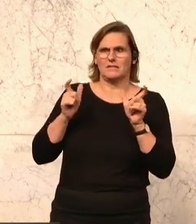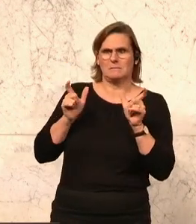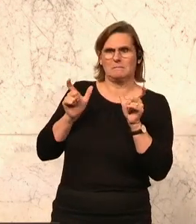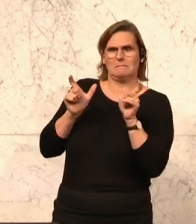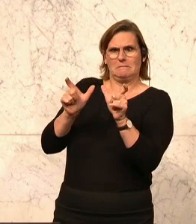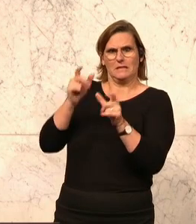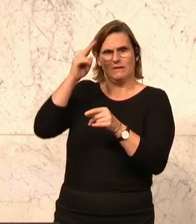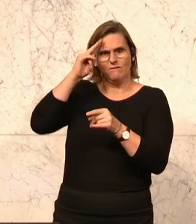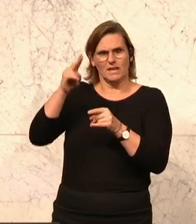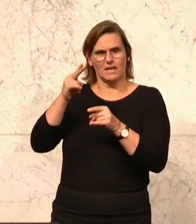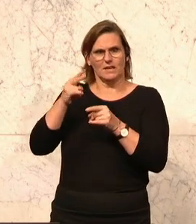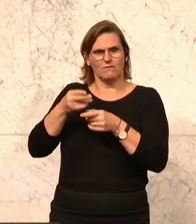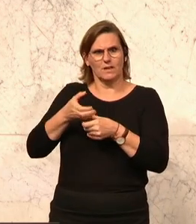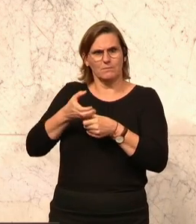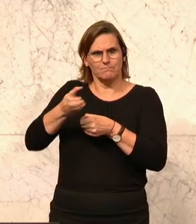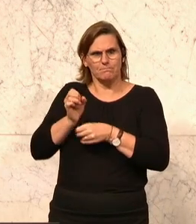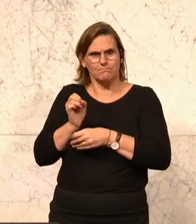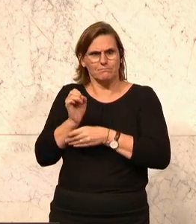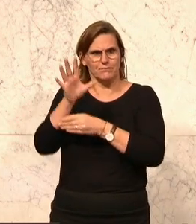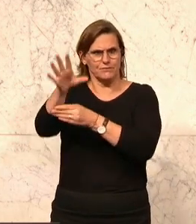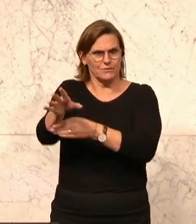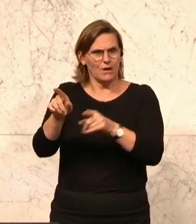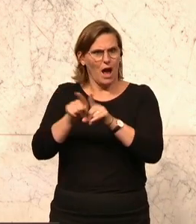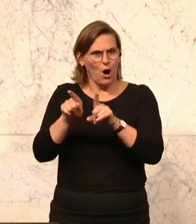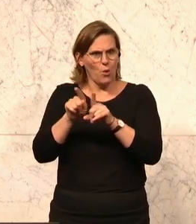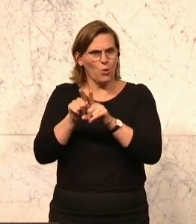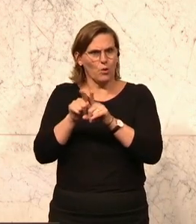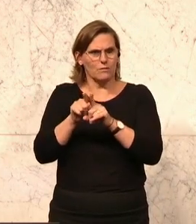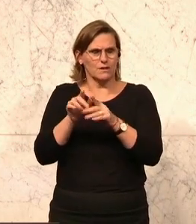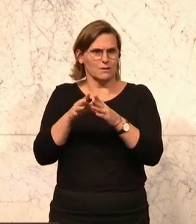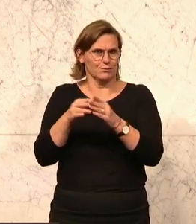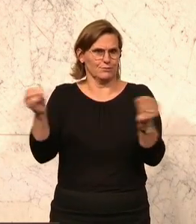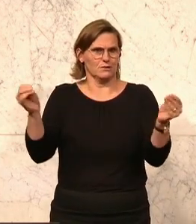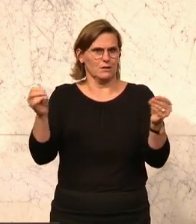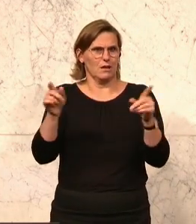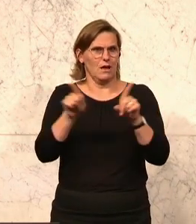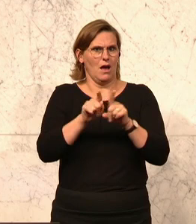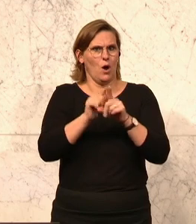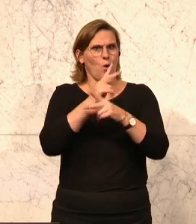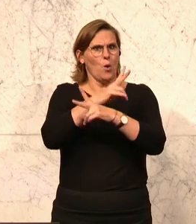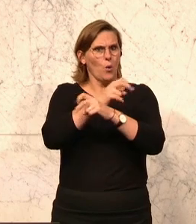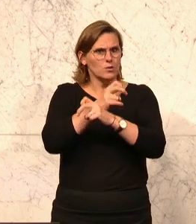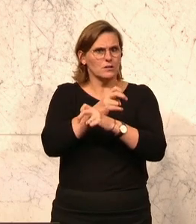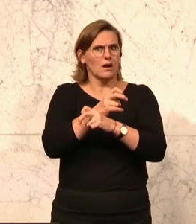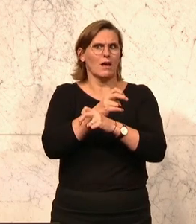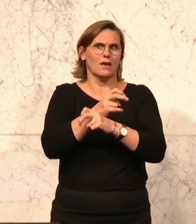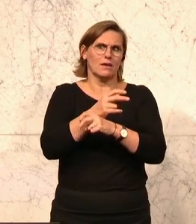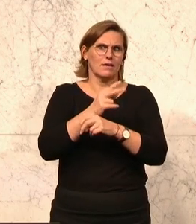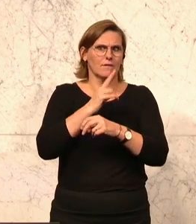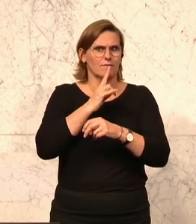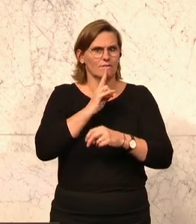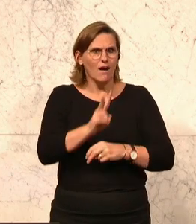des Schießpuffers obsolet gemacht wurde, genauso scheitert diese Festung Österreich an der Realitäten der